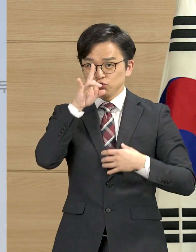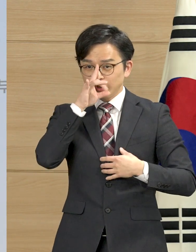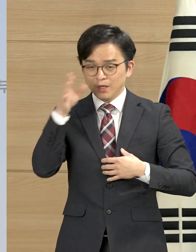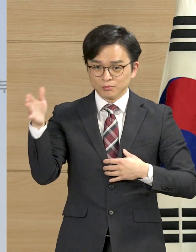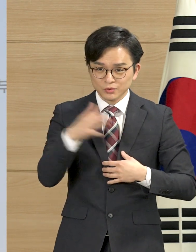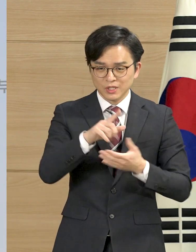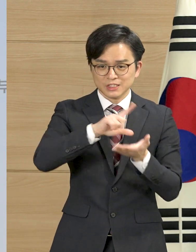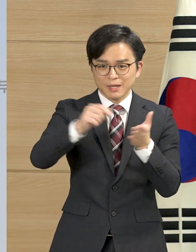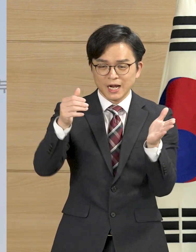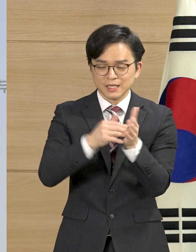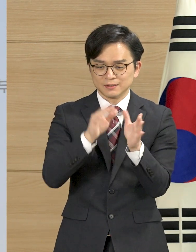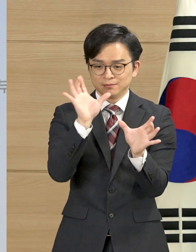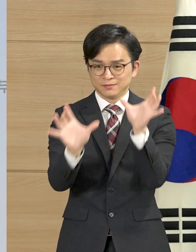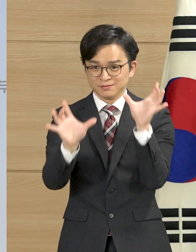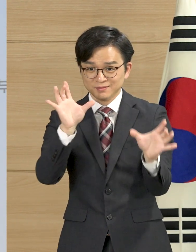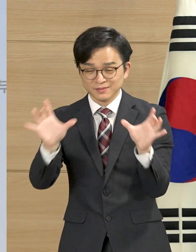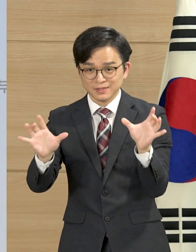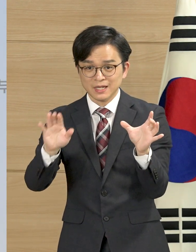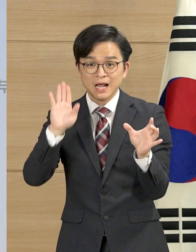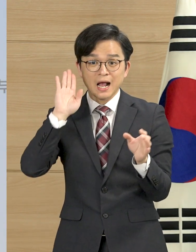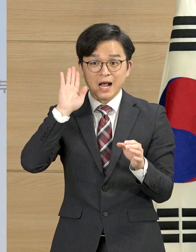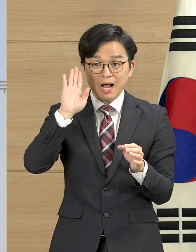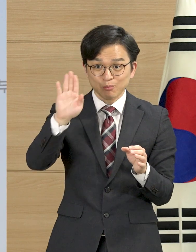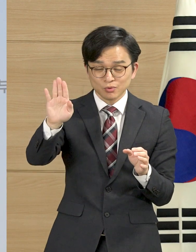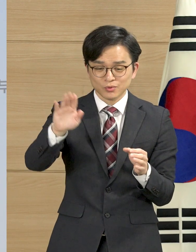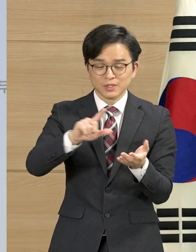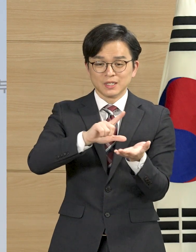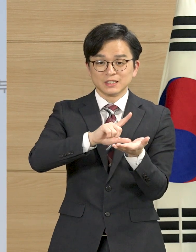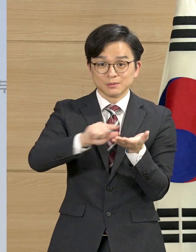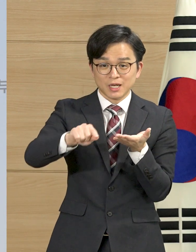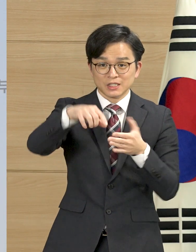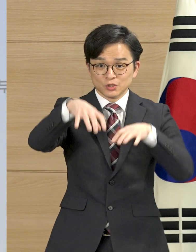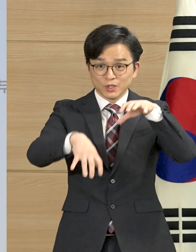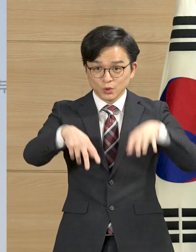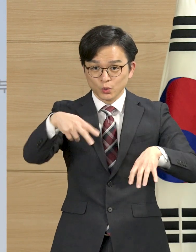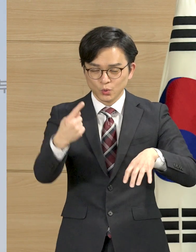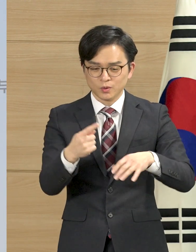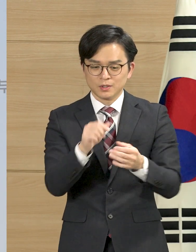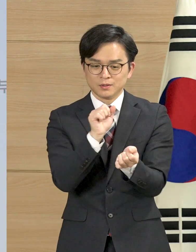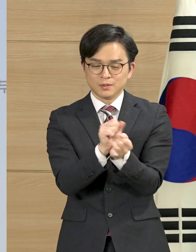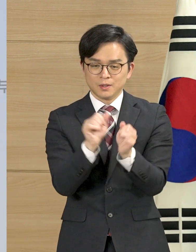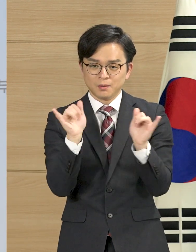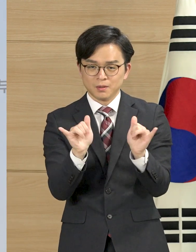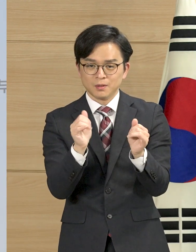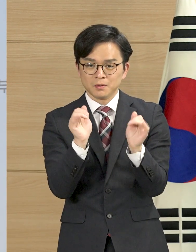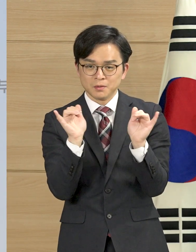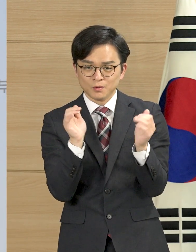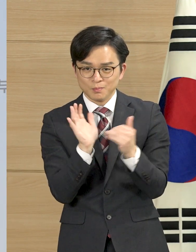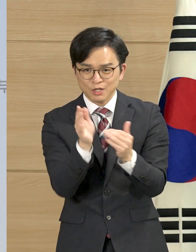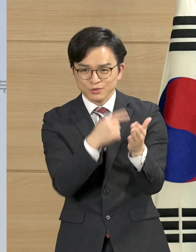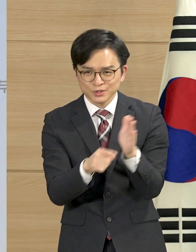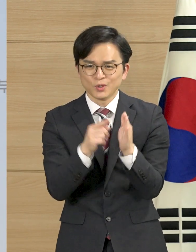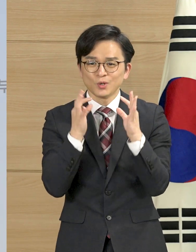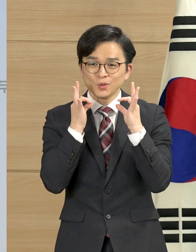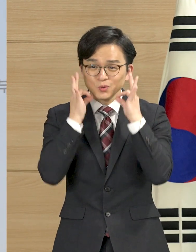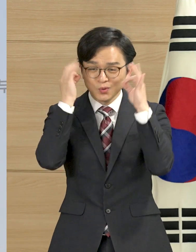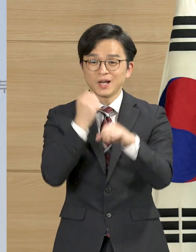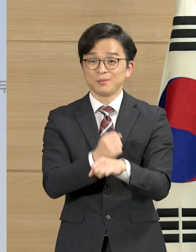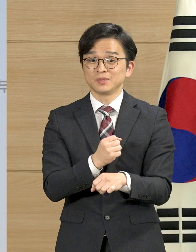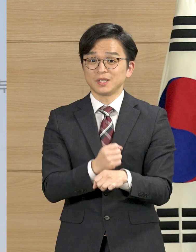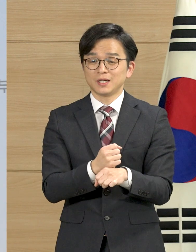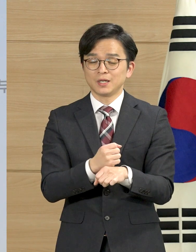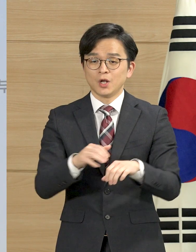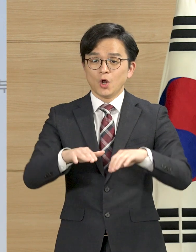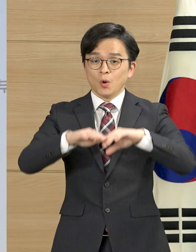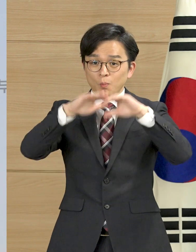통해 질병관리본부와 보건소는 방역활동에 더 집중하게 될 것입니다. 모든 방안을